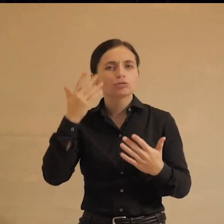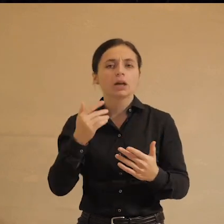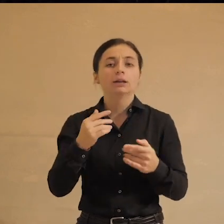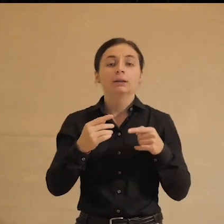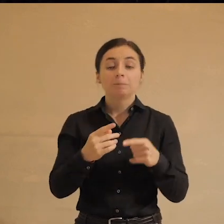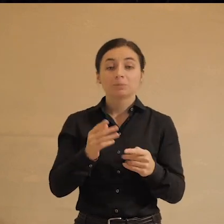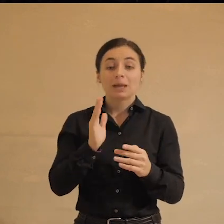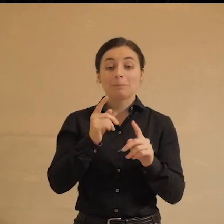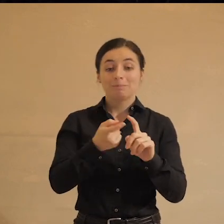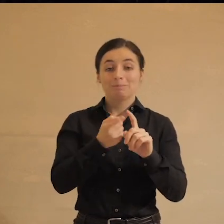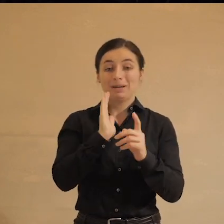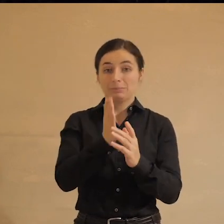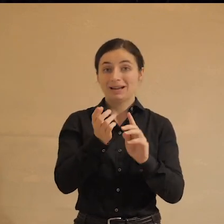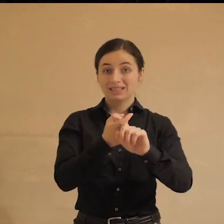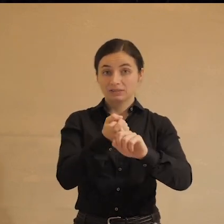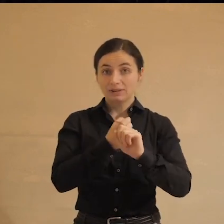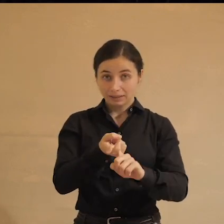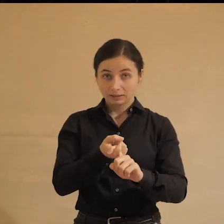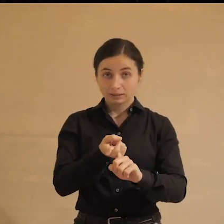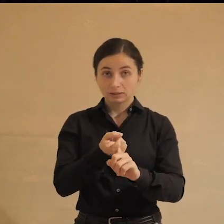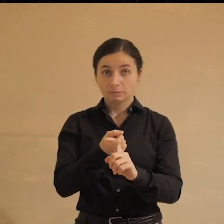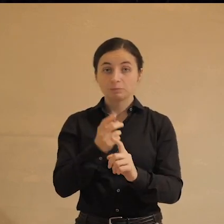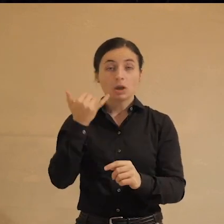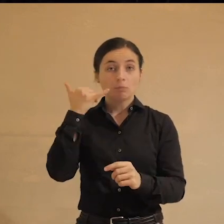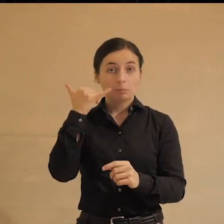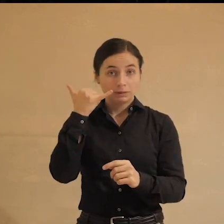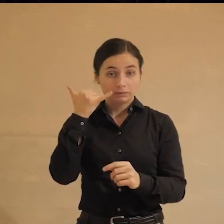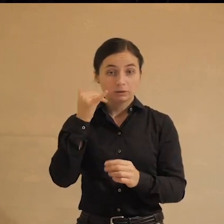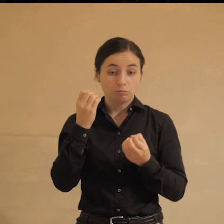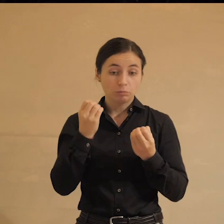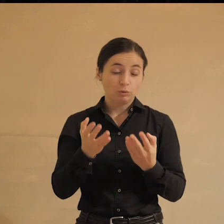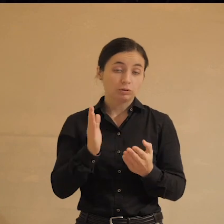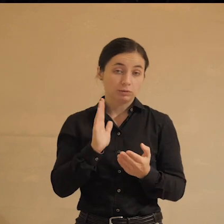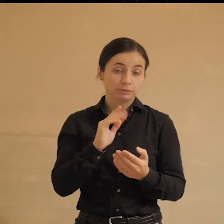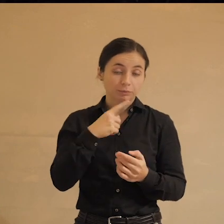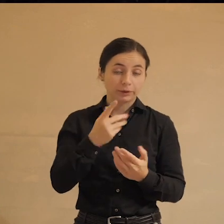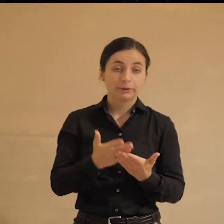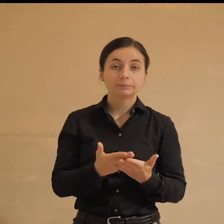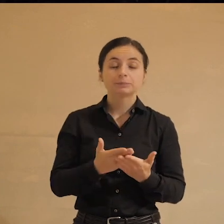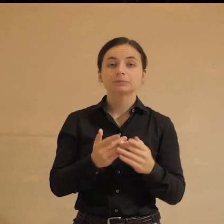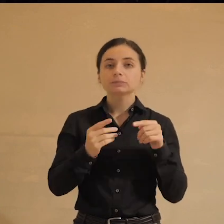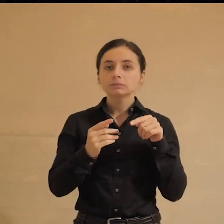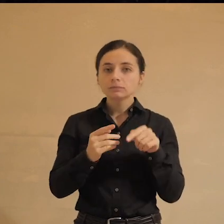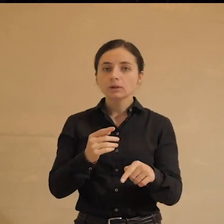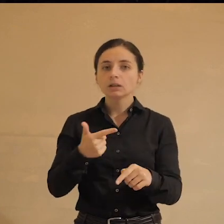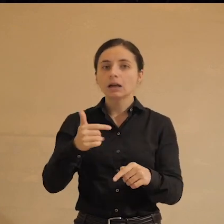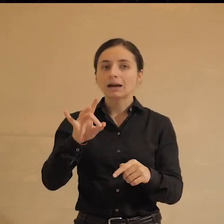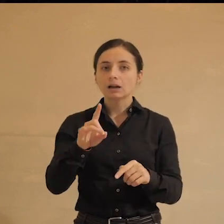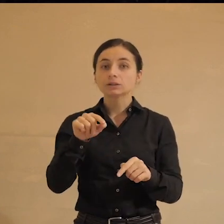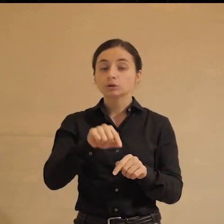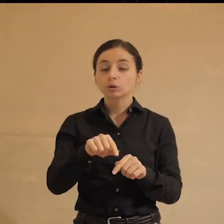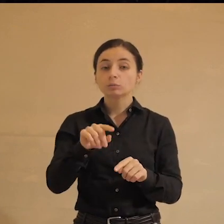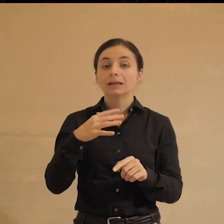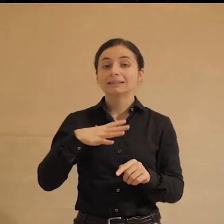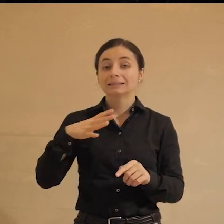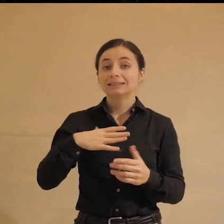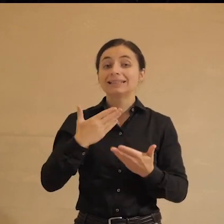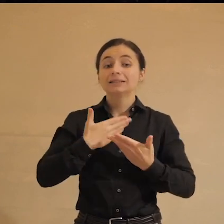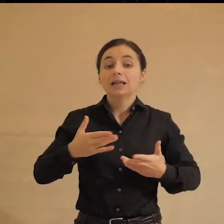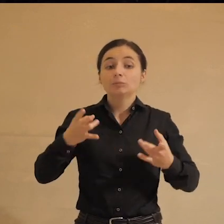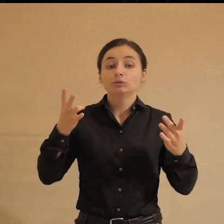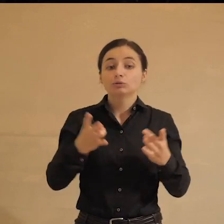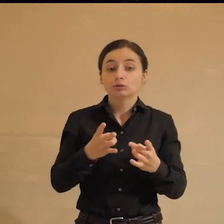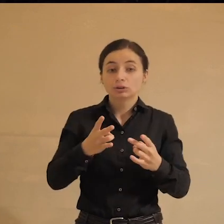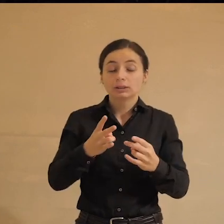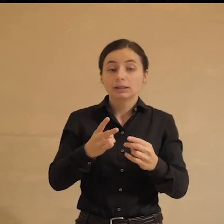прямая связь посредством мобильных телефонов, просто говоря, она наводит граждан на мысль о том, что зачем нам нужны